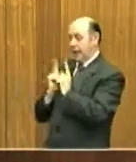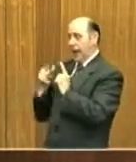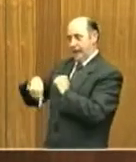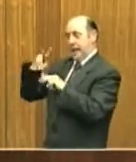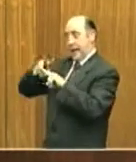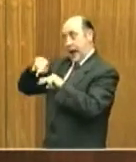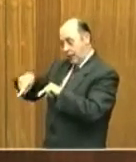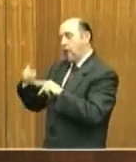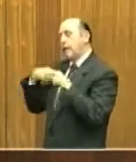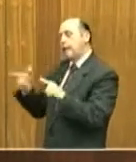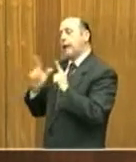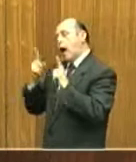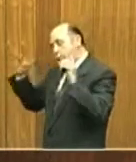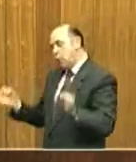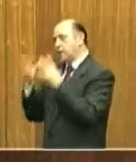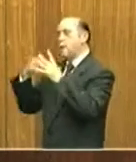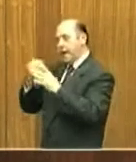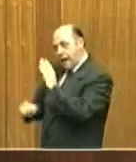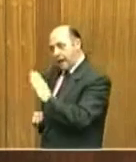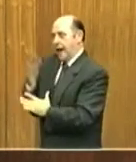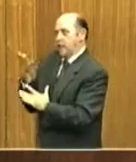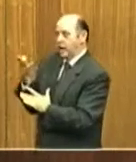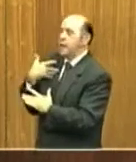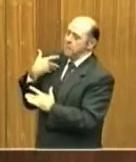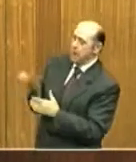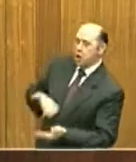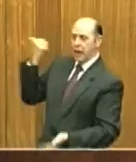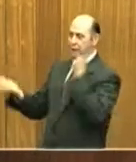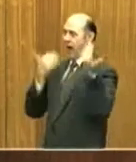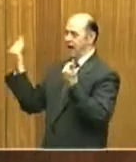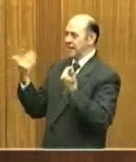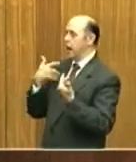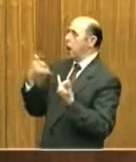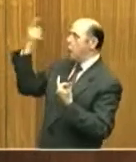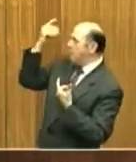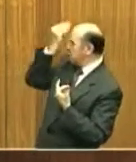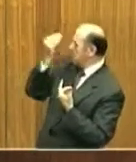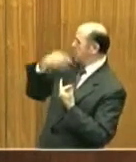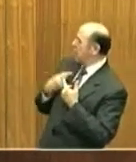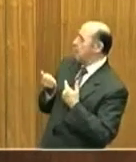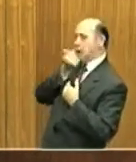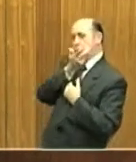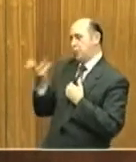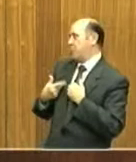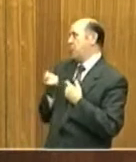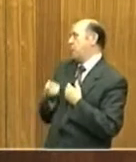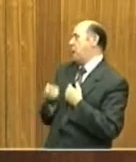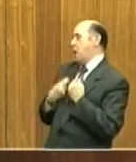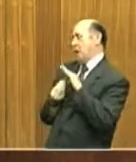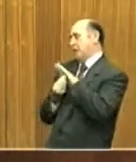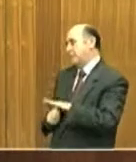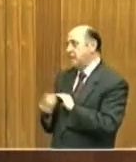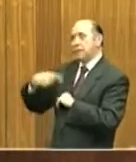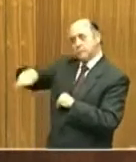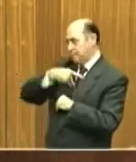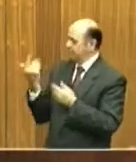'opportunità per rilanciarsi, scrollandosi di dosso il complesso dell'inferiorità numerica. Di fronte ai